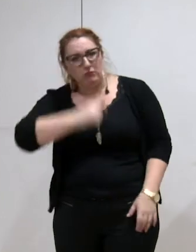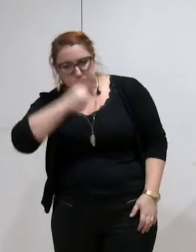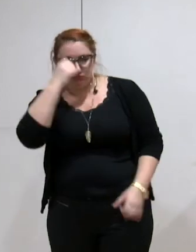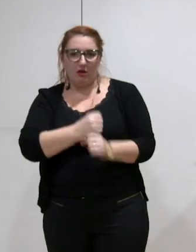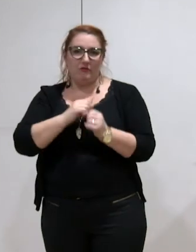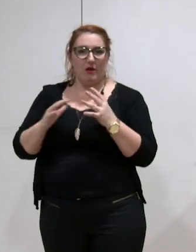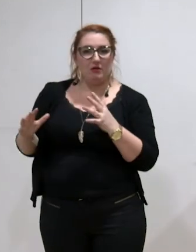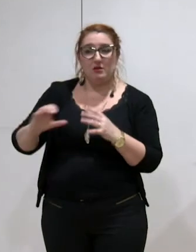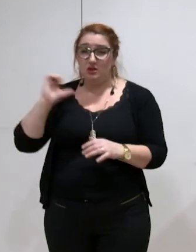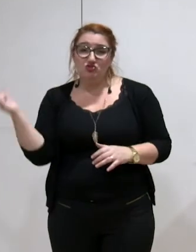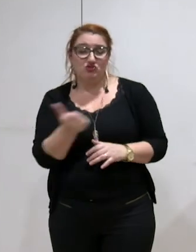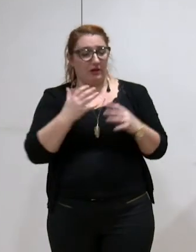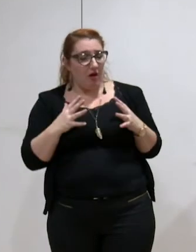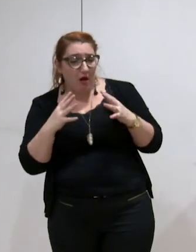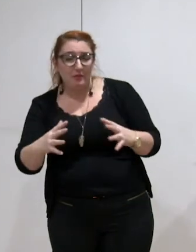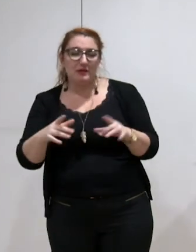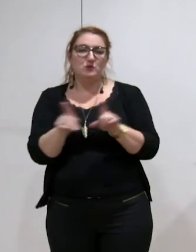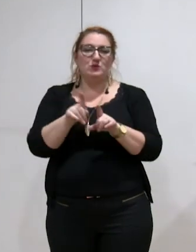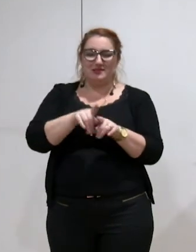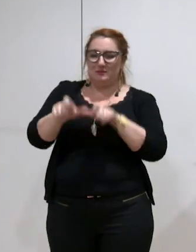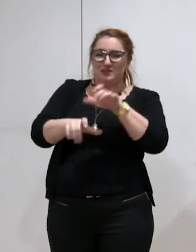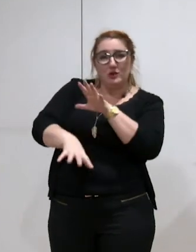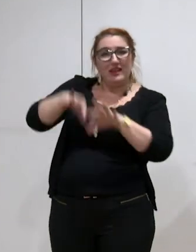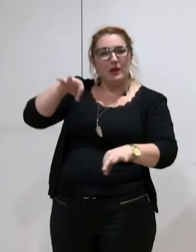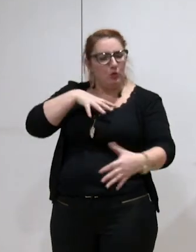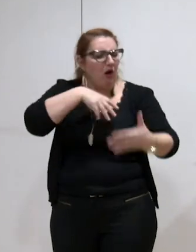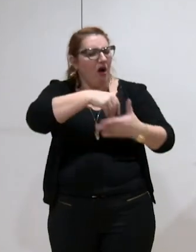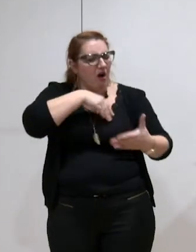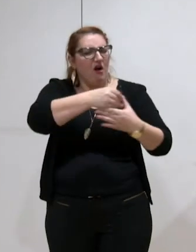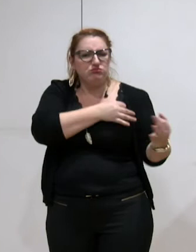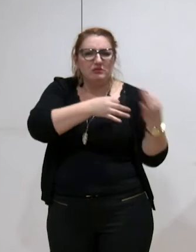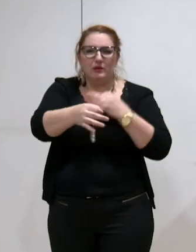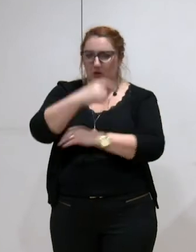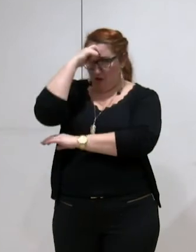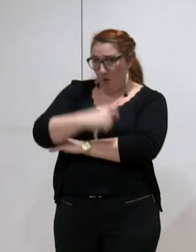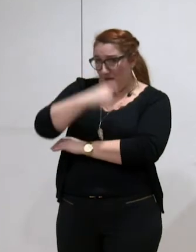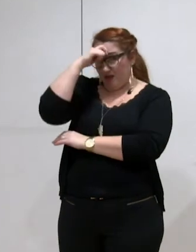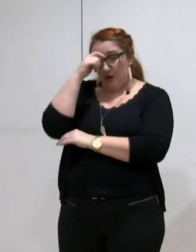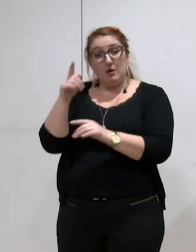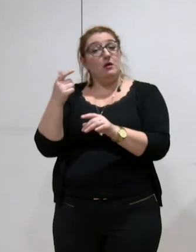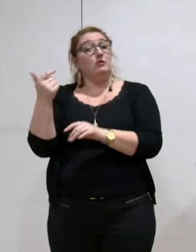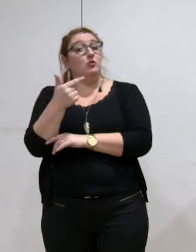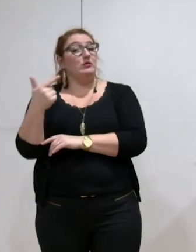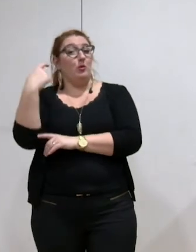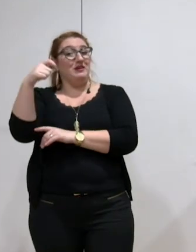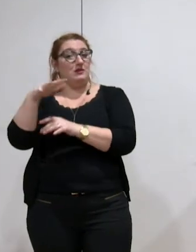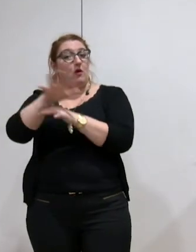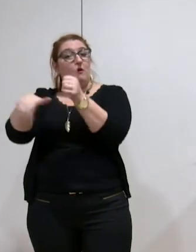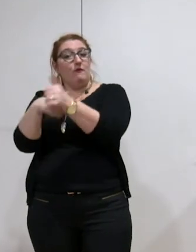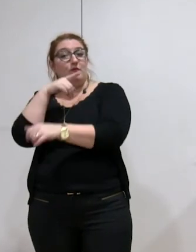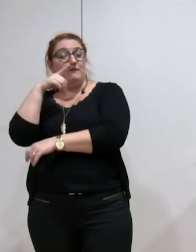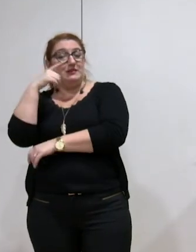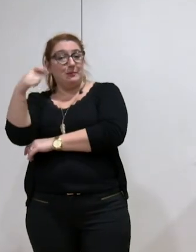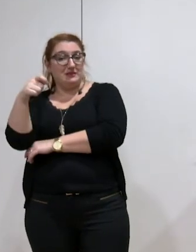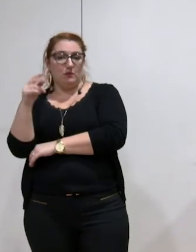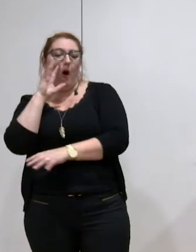disponibilité des élus et des services grenoblois dans la CLECT a été remarquable et remarquée par son président et son vice-président et de nombreux élus